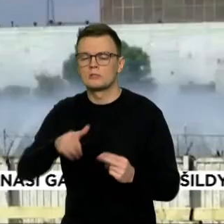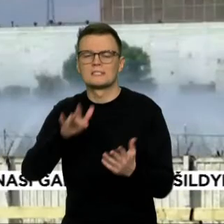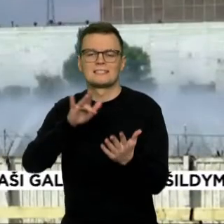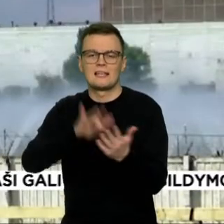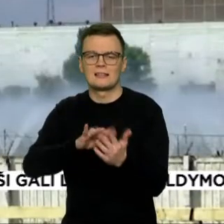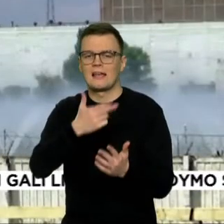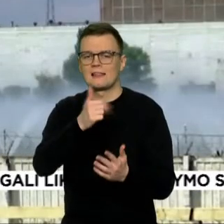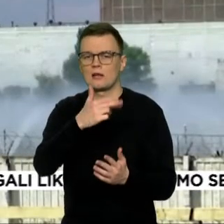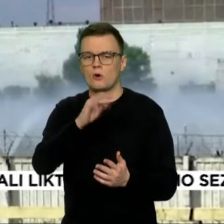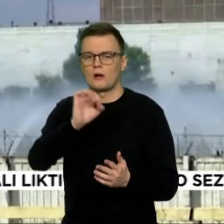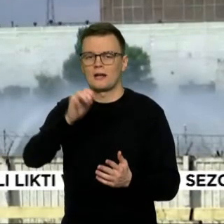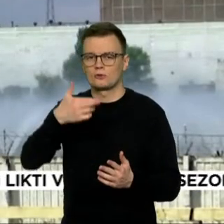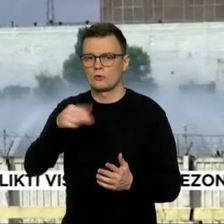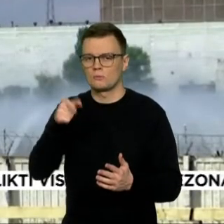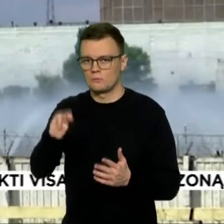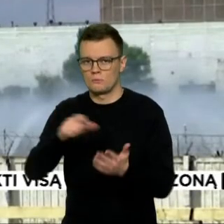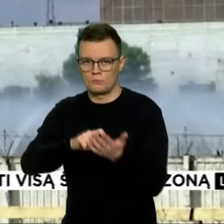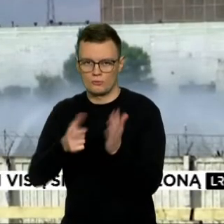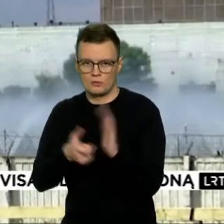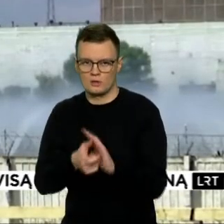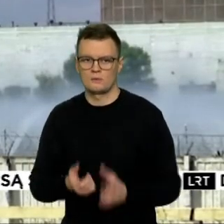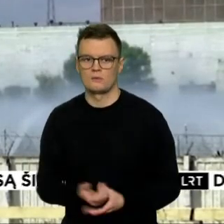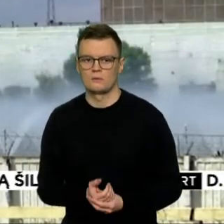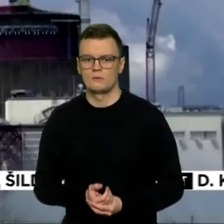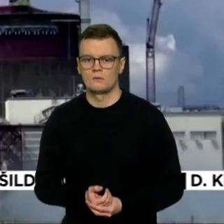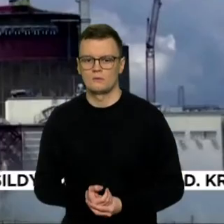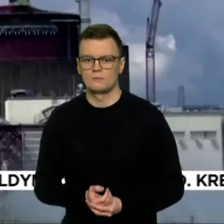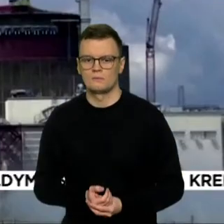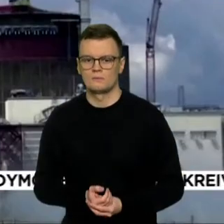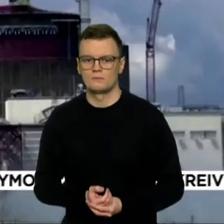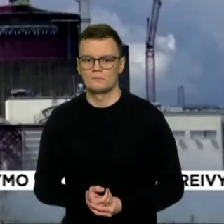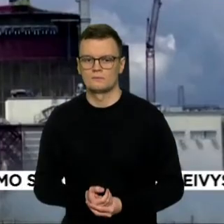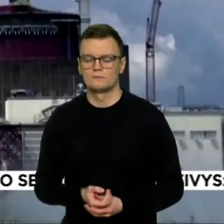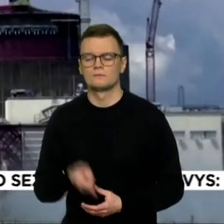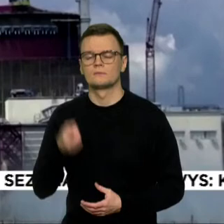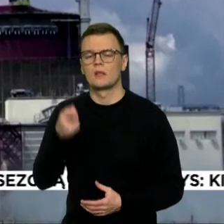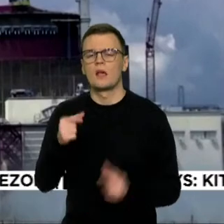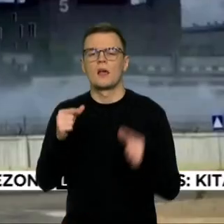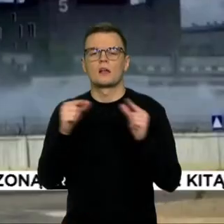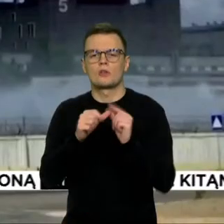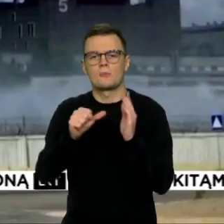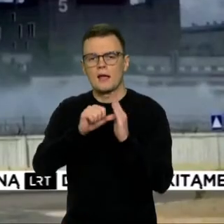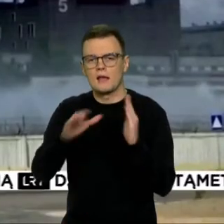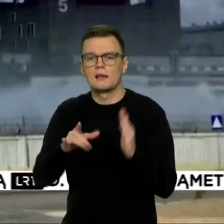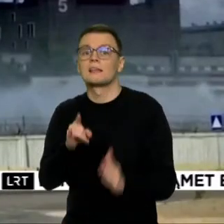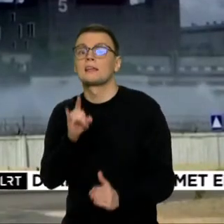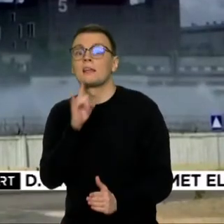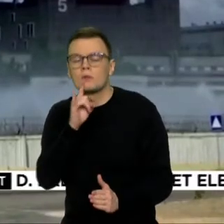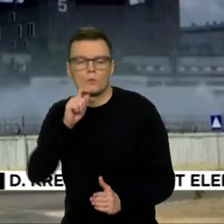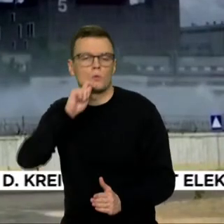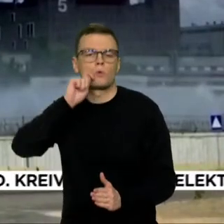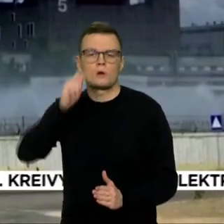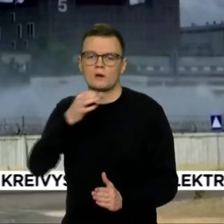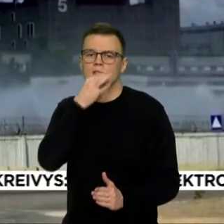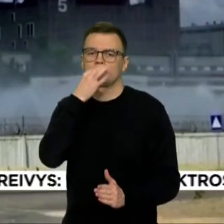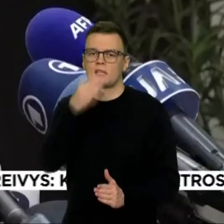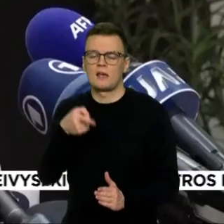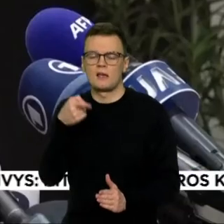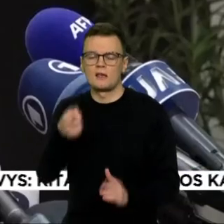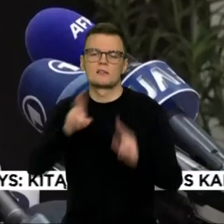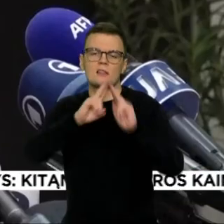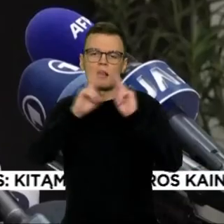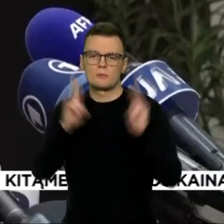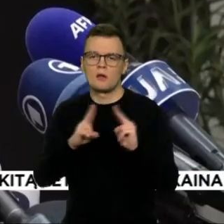biuro. Kad elektrinė Ukrainos pabrėžia ir taptautinės atominės energijos agentūros vadovas, Kyje susitikę su Ukrainos prezidentu.